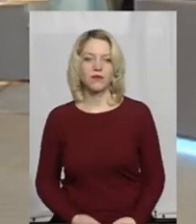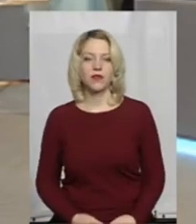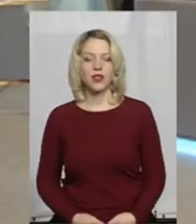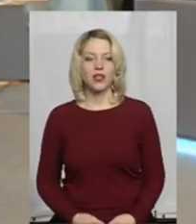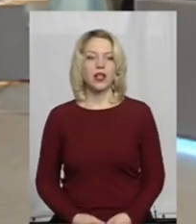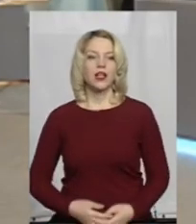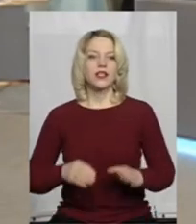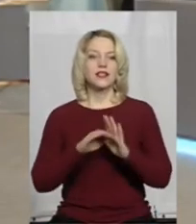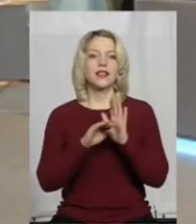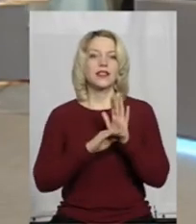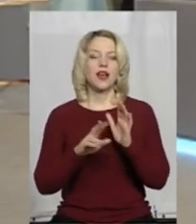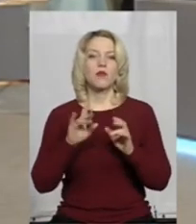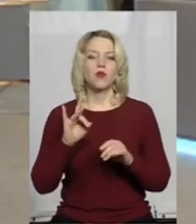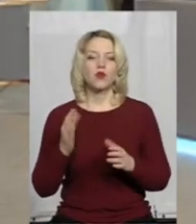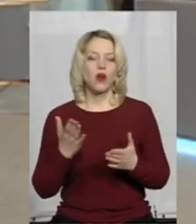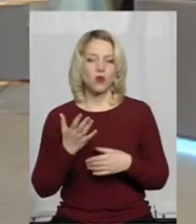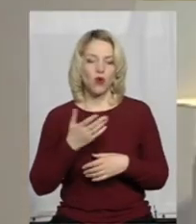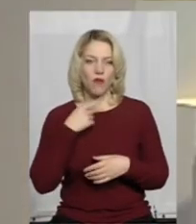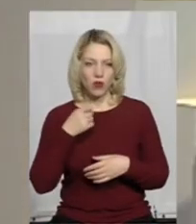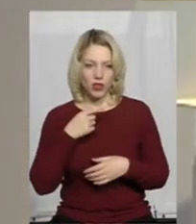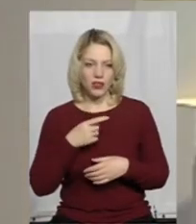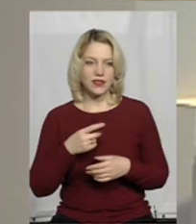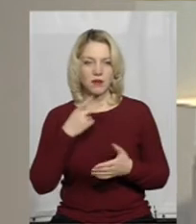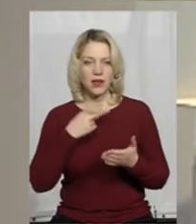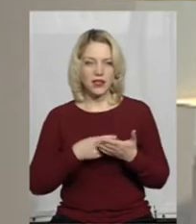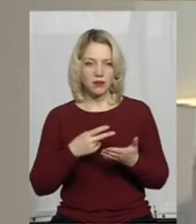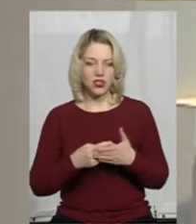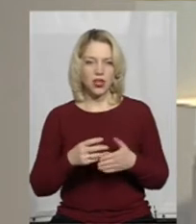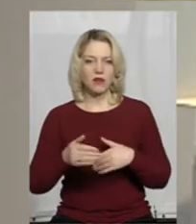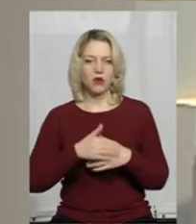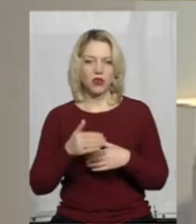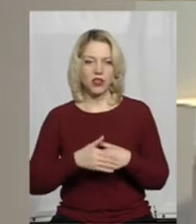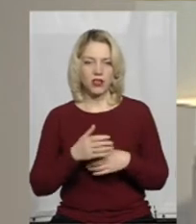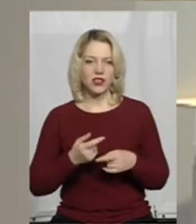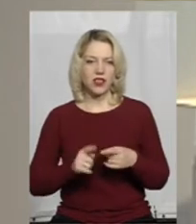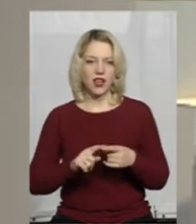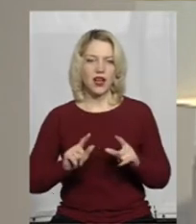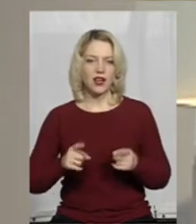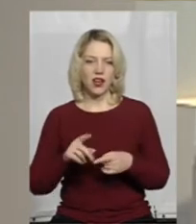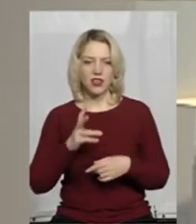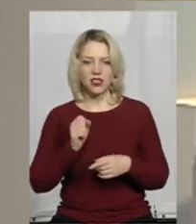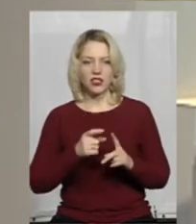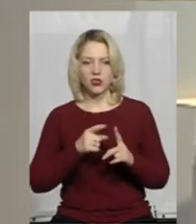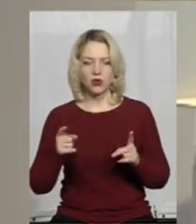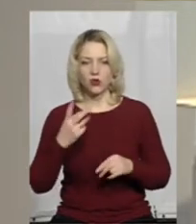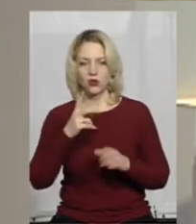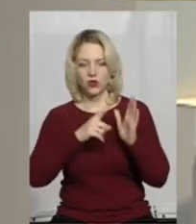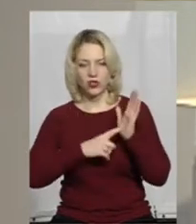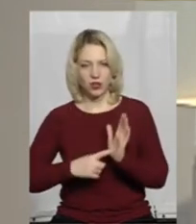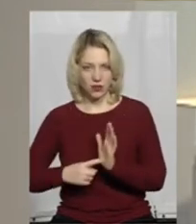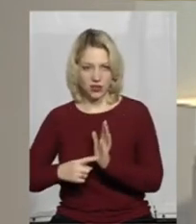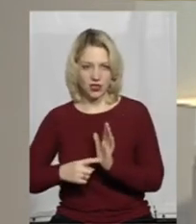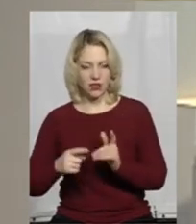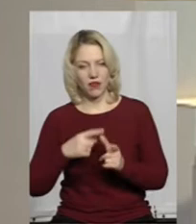Стаття, про яку говорилося, передбачає покарання у вигляді арешту на строк до 6 місяців